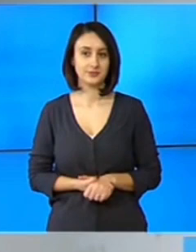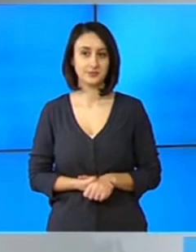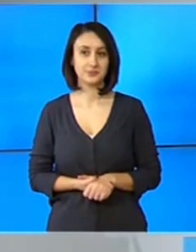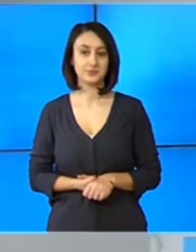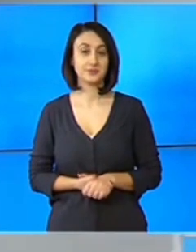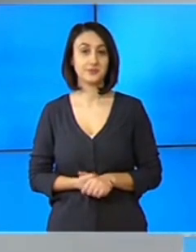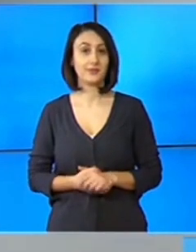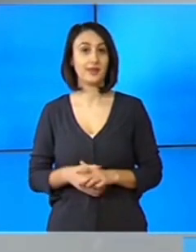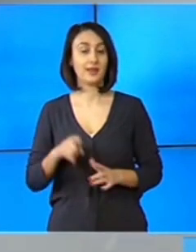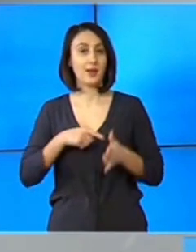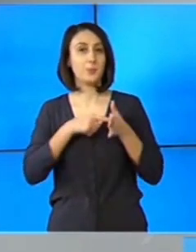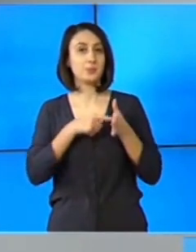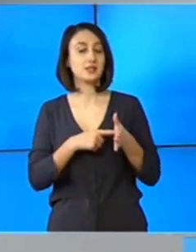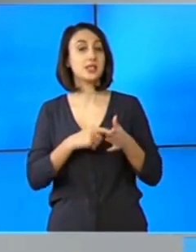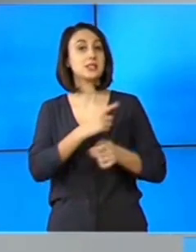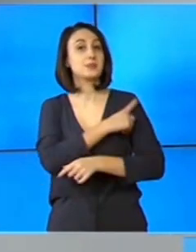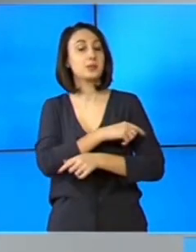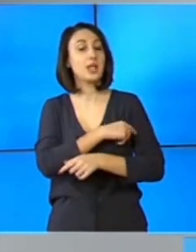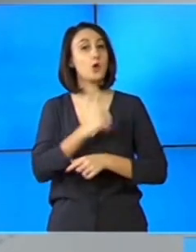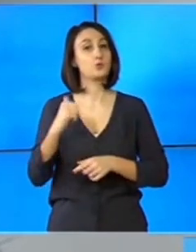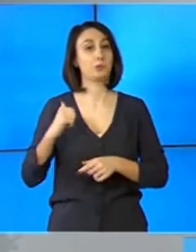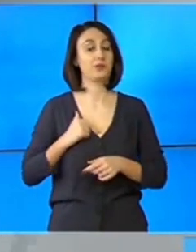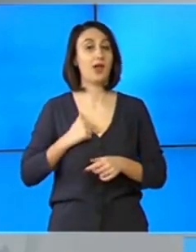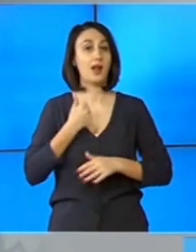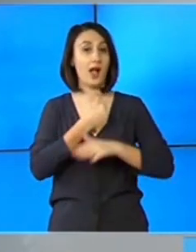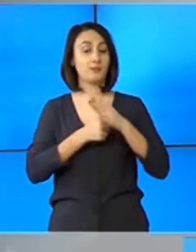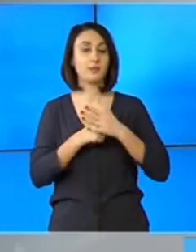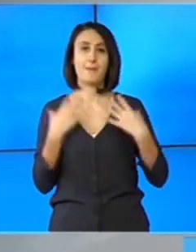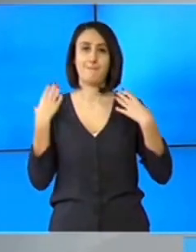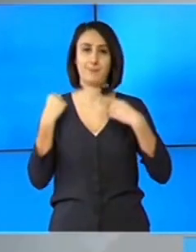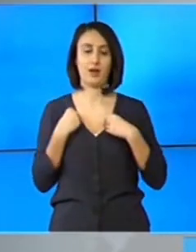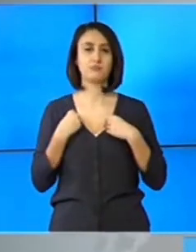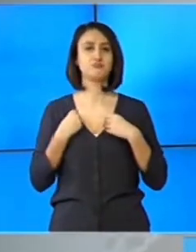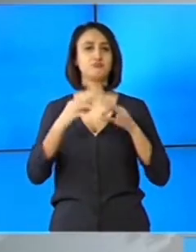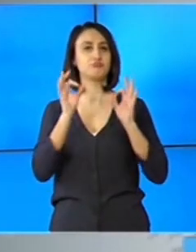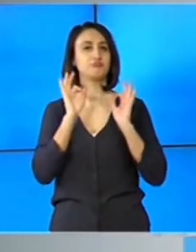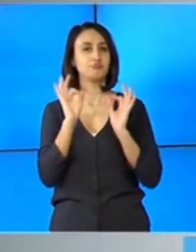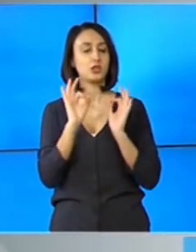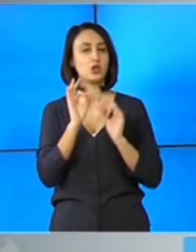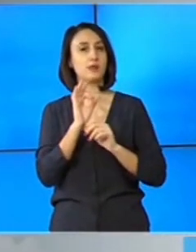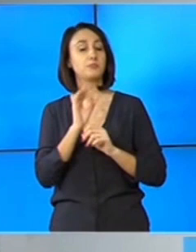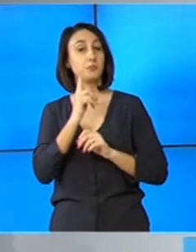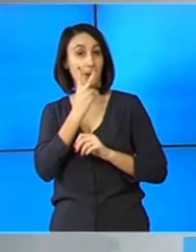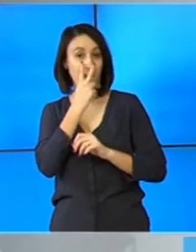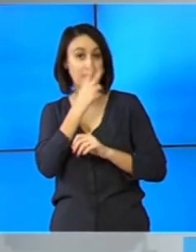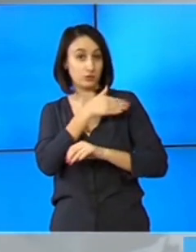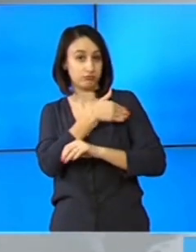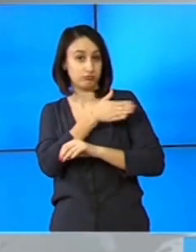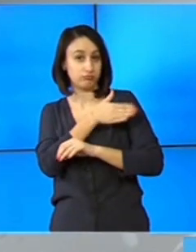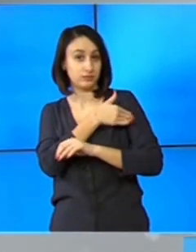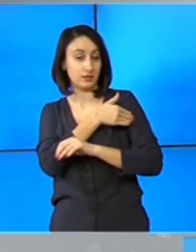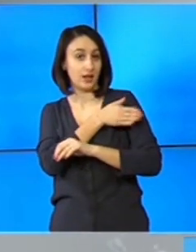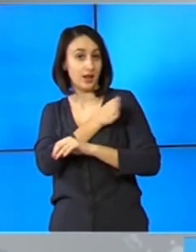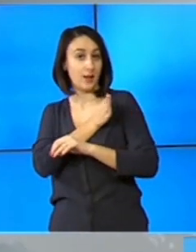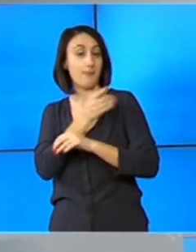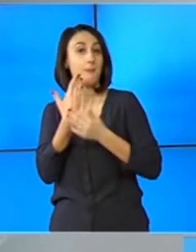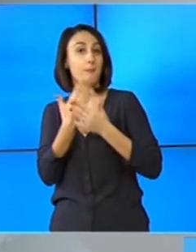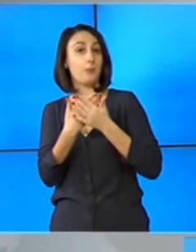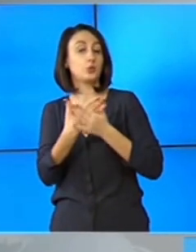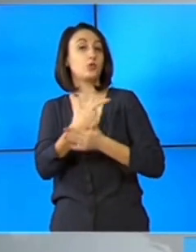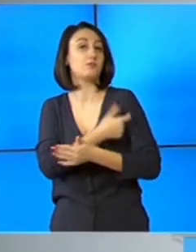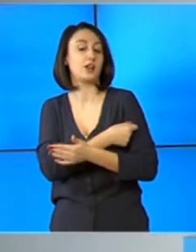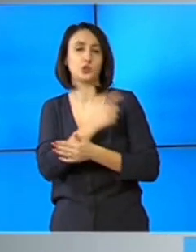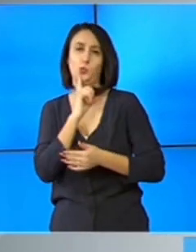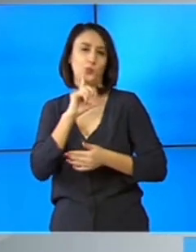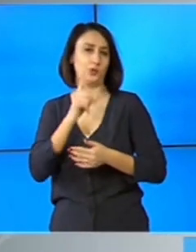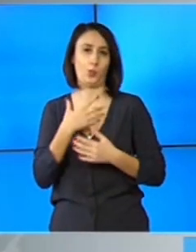Sorin Câmpianu s-a prezentat la Spitalul Militar din Capitală îmbrăcat cu o cămașă specială, prevăzută cu un fel de buzunar pe mânecă pentru a